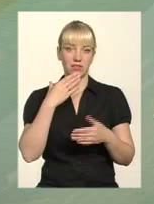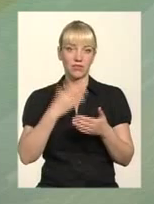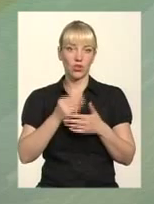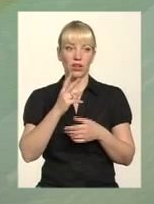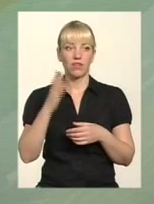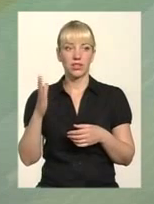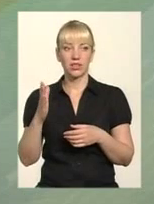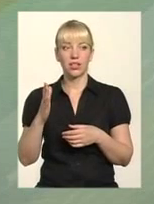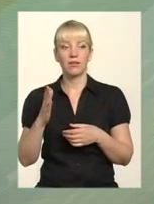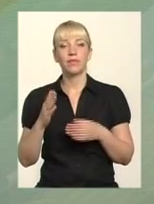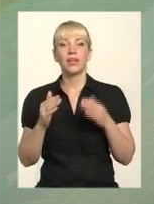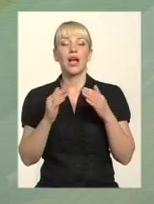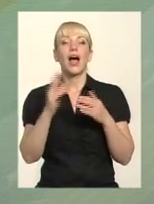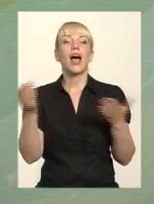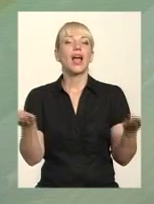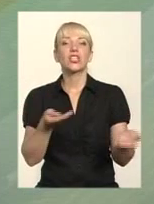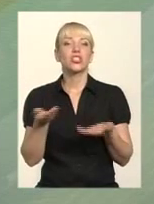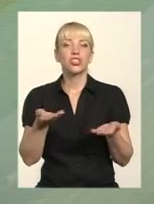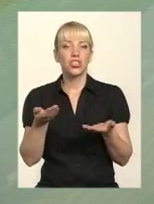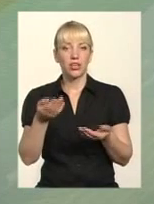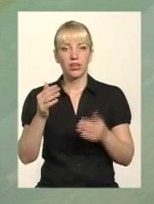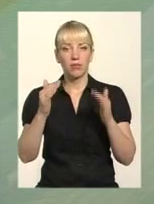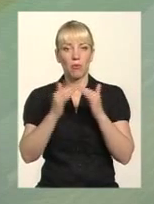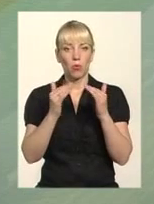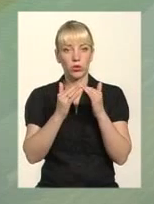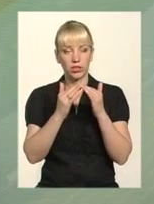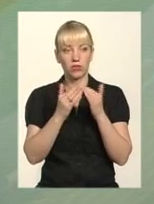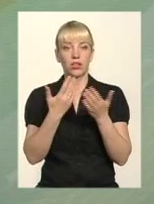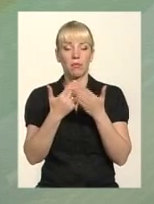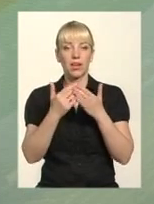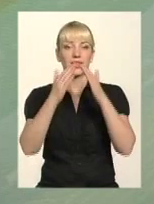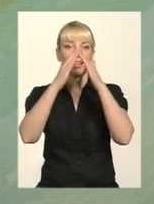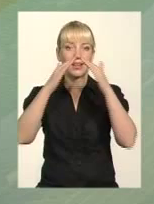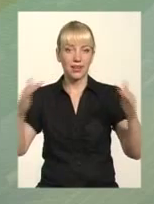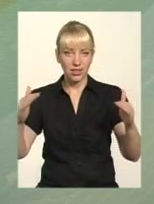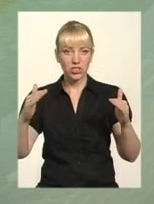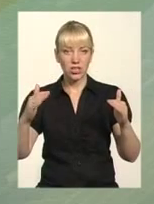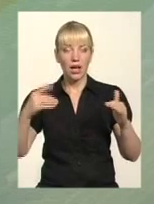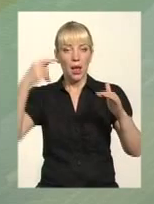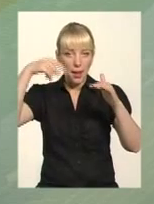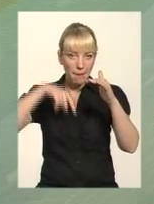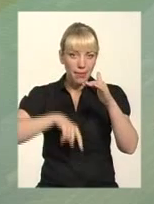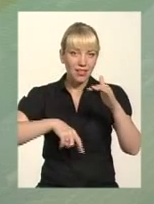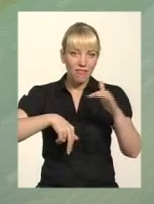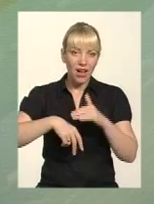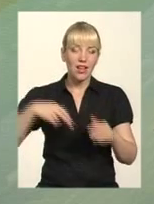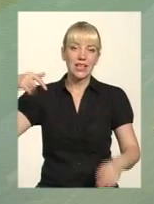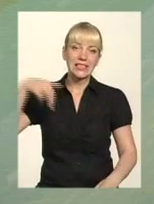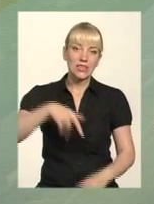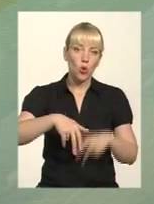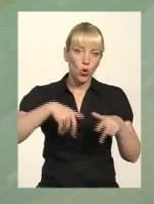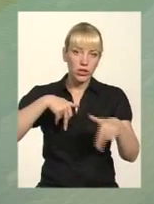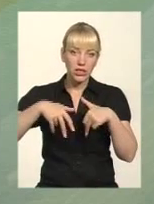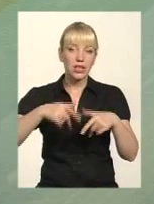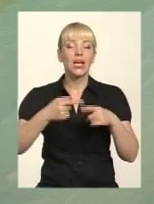А чи будинок, по великому рахунку? Тобто криш, дах, підвали, сходові клітини, чиї вони?